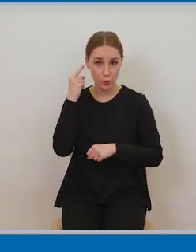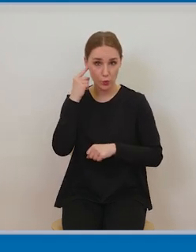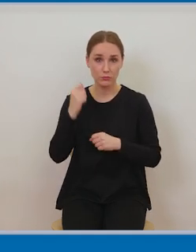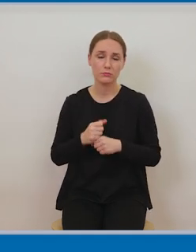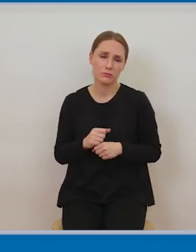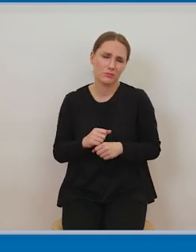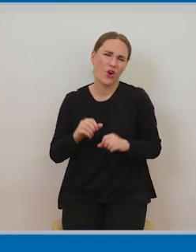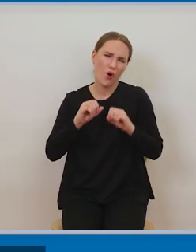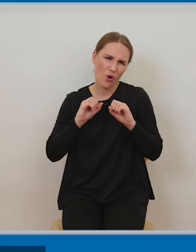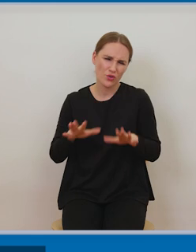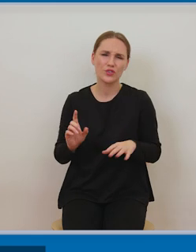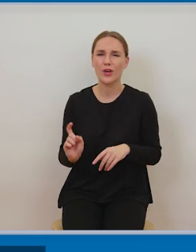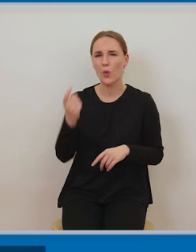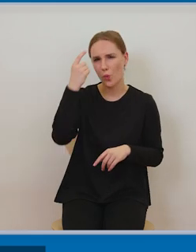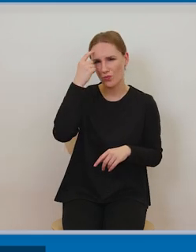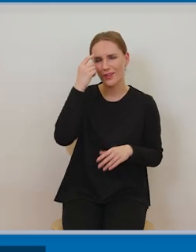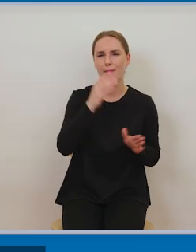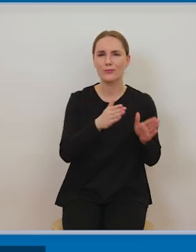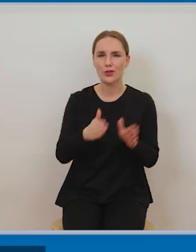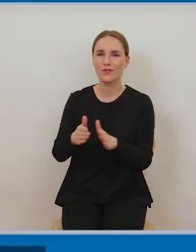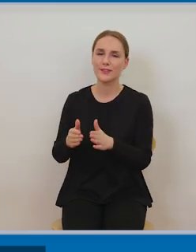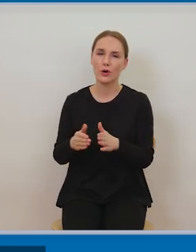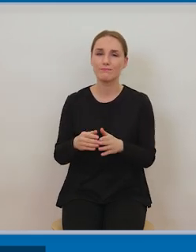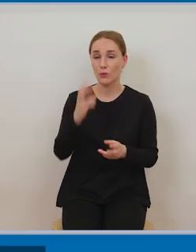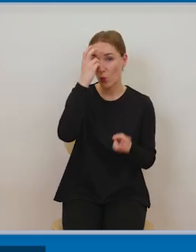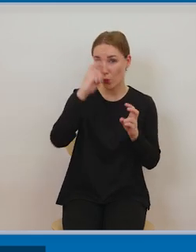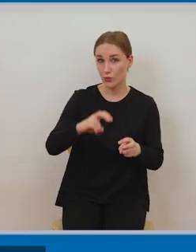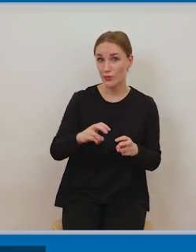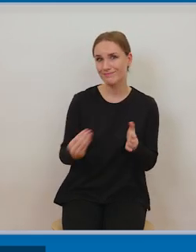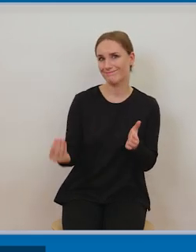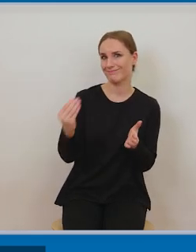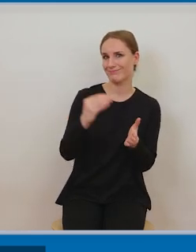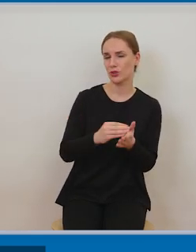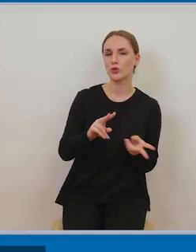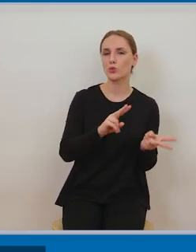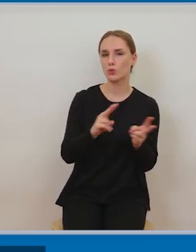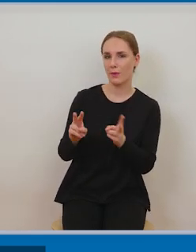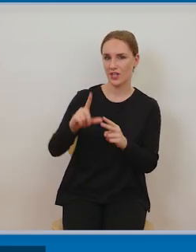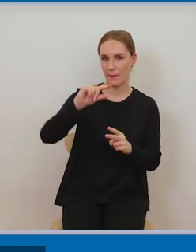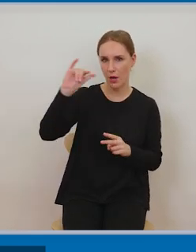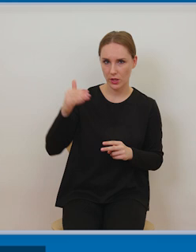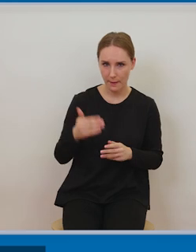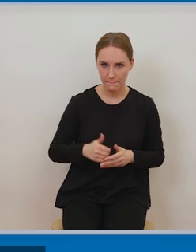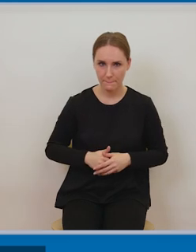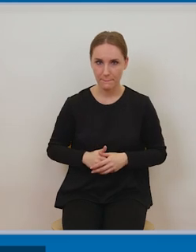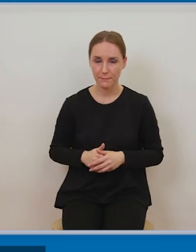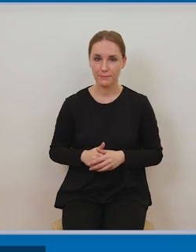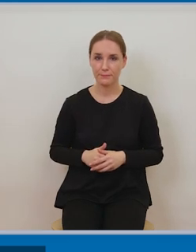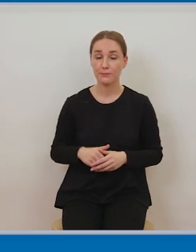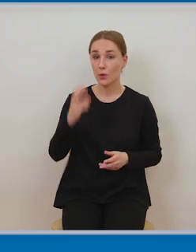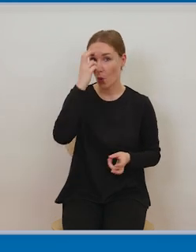w dodatkowe treści, dodatkowe opisy, takie, które właśnie pozwolą na jak najpełniejsze skorzystanie z takiego